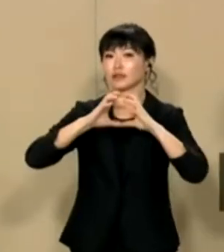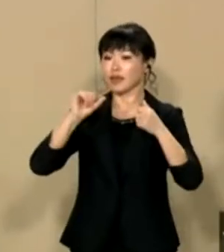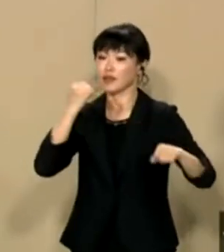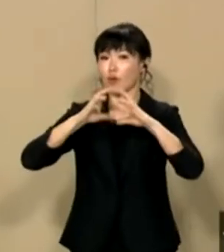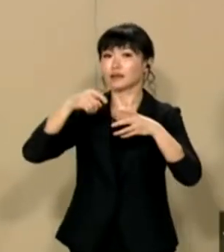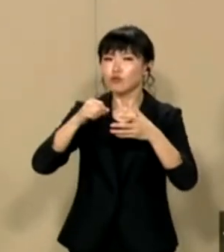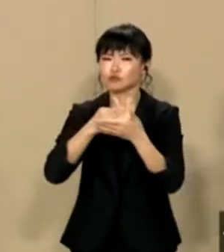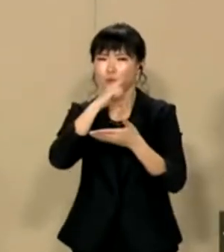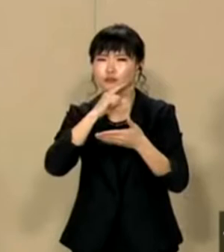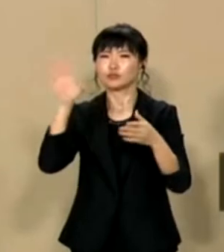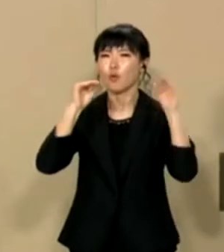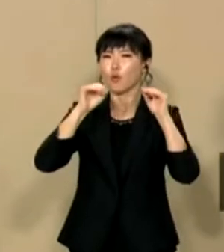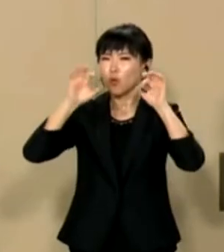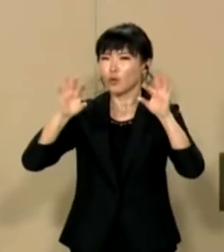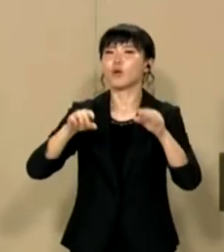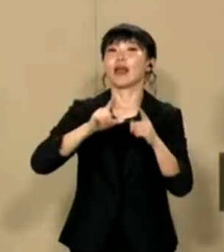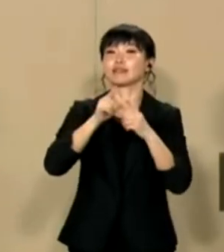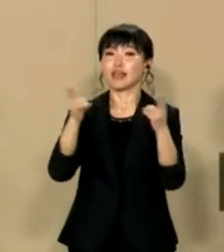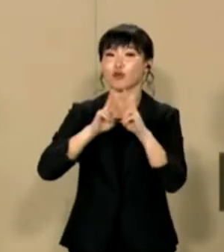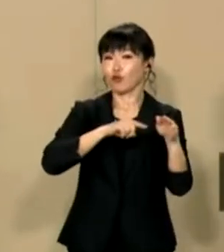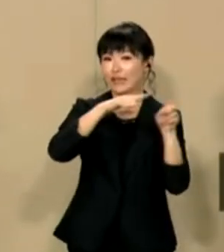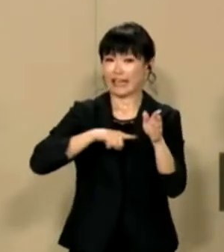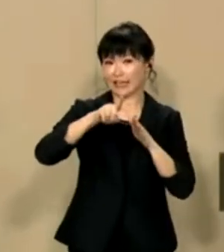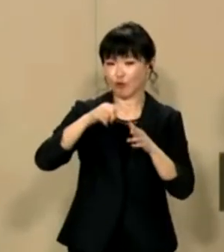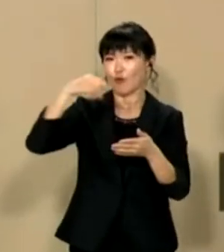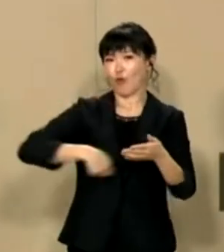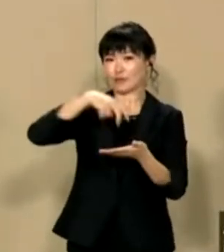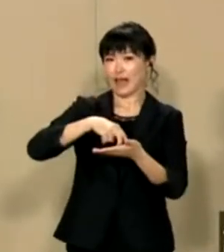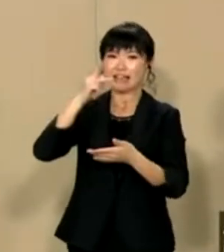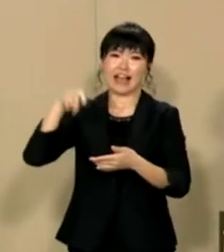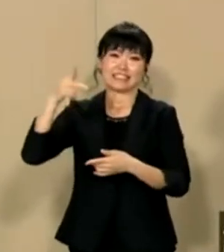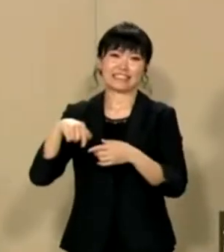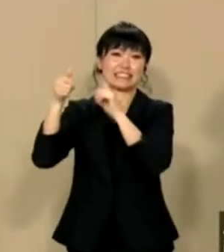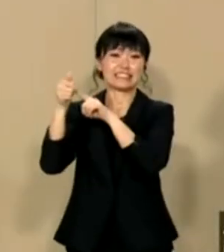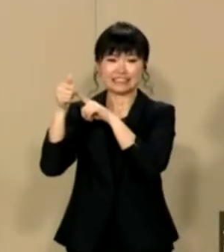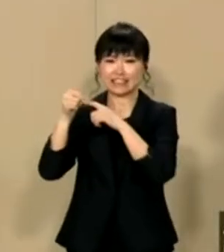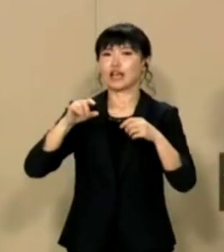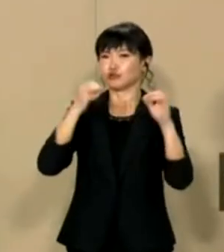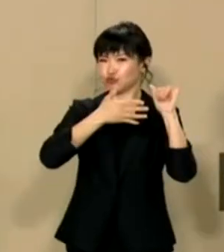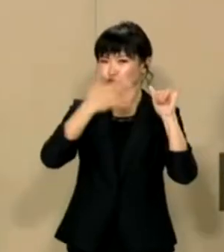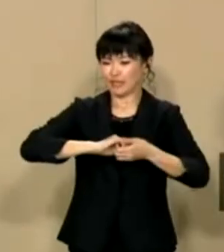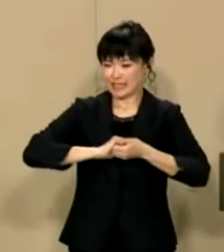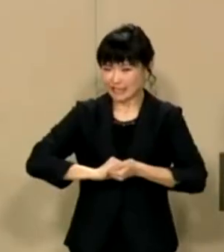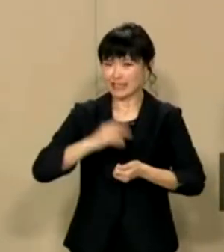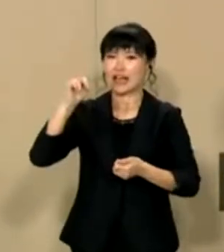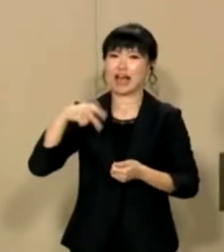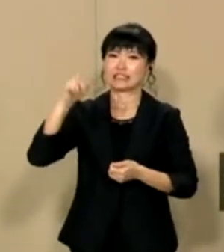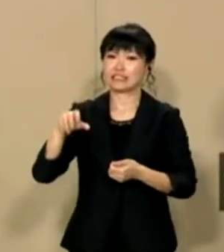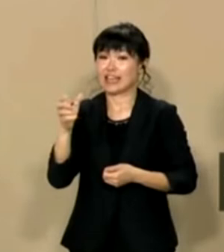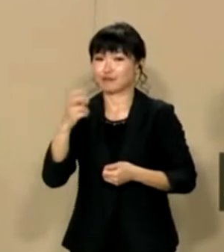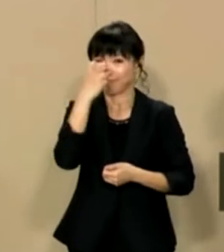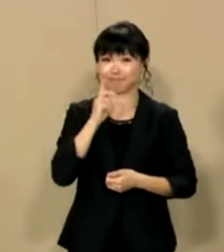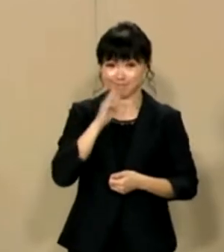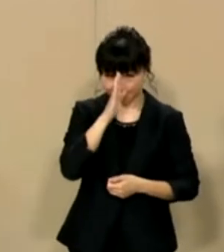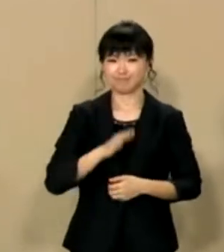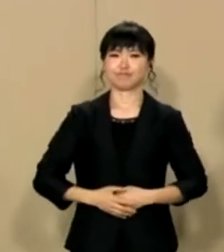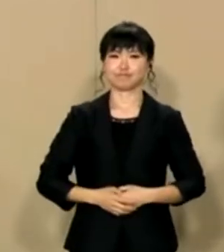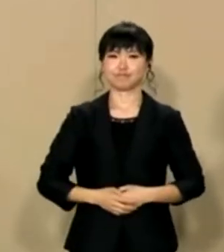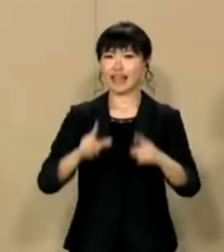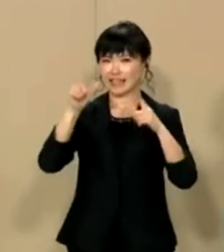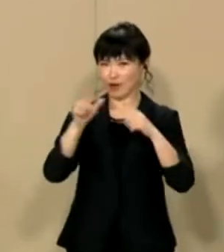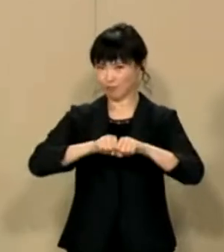にとって都合の悪い情報を世間に公表しているのがNHK党の全国比例候補者ガーシーこと東谷吉和です詳しくはぜひYouTubeでガーシーチャンネルと検索してみてください